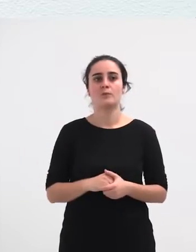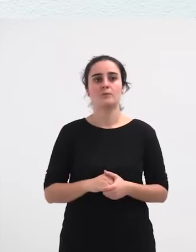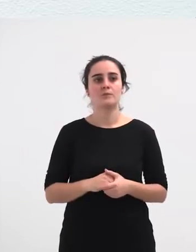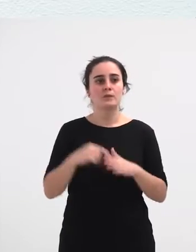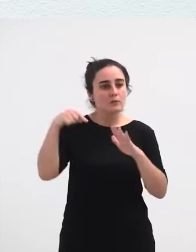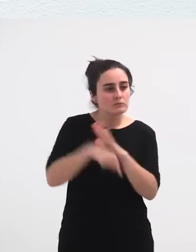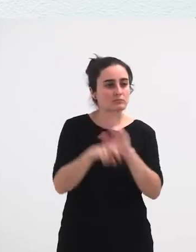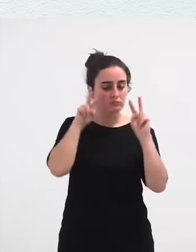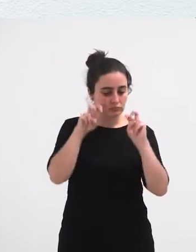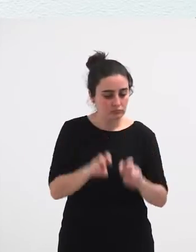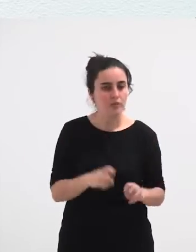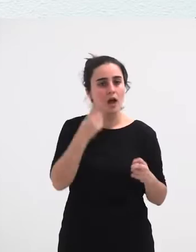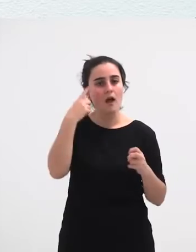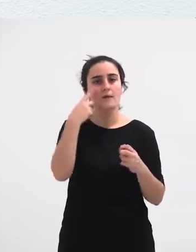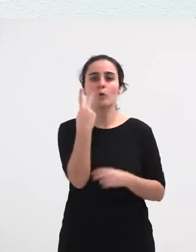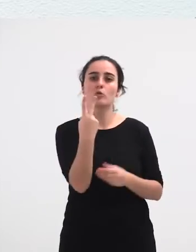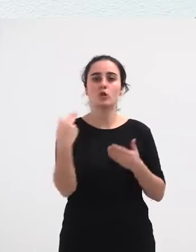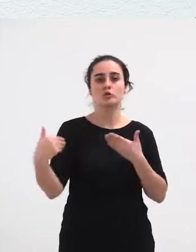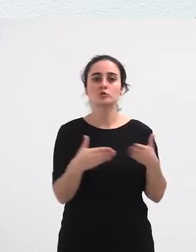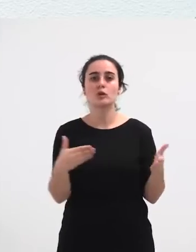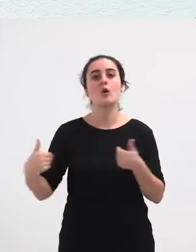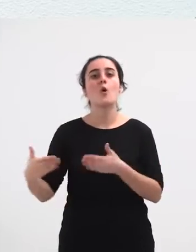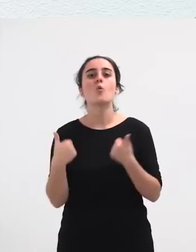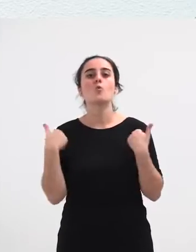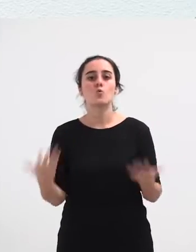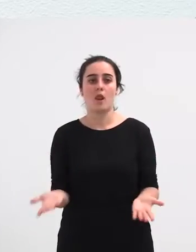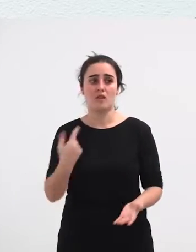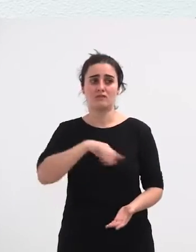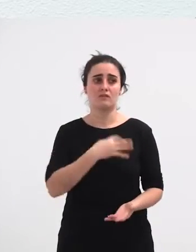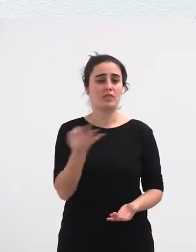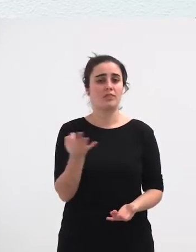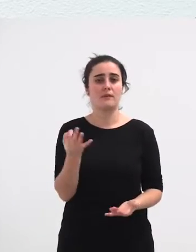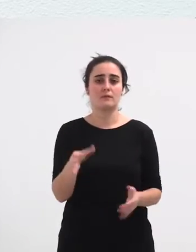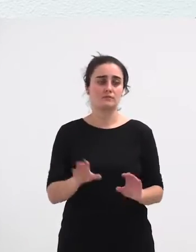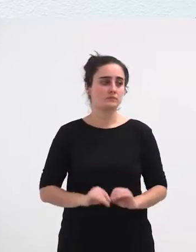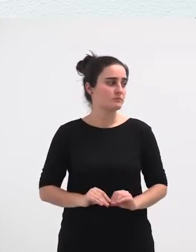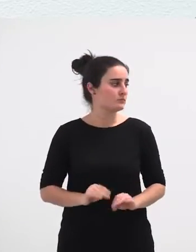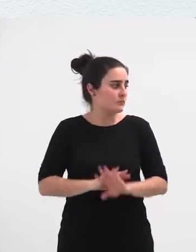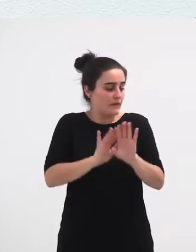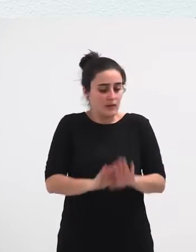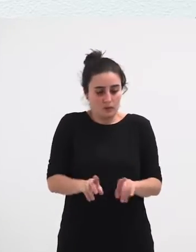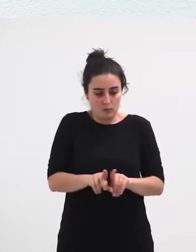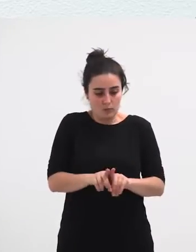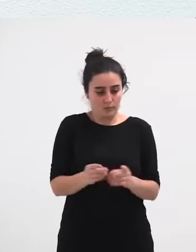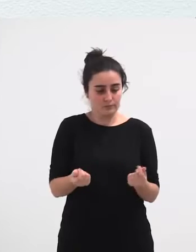Zustraietara Zein Diran Bi Desfileak Bi Desfileak Onartu Dar Dira